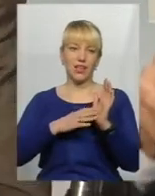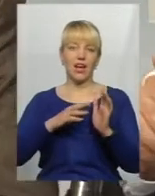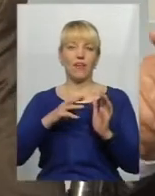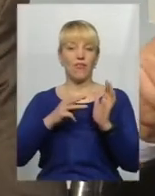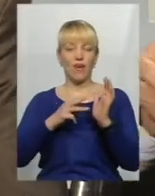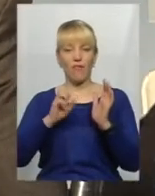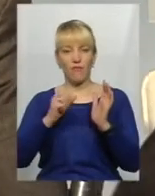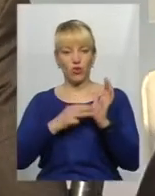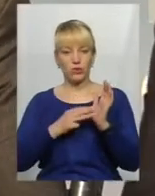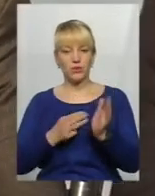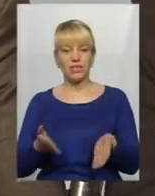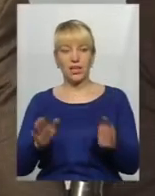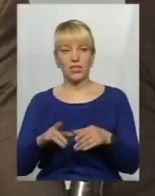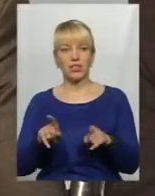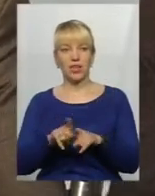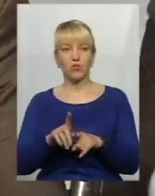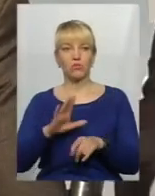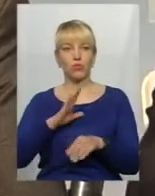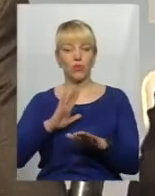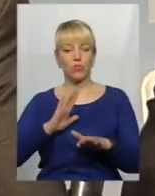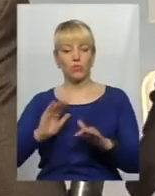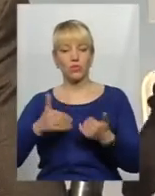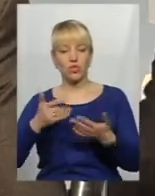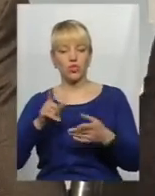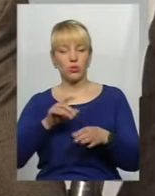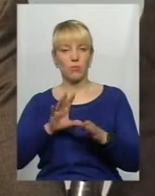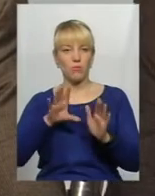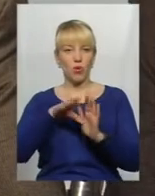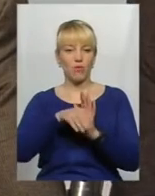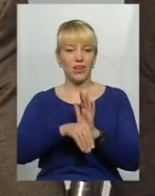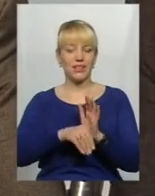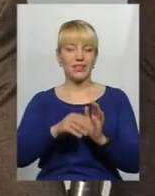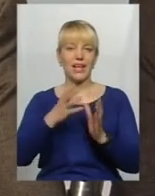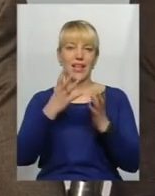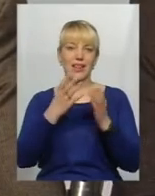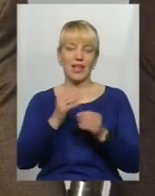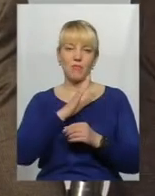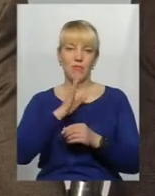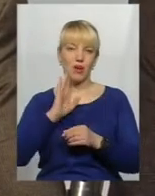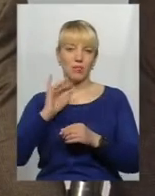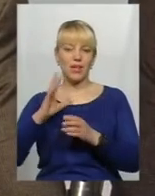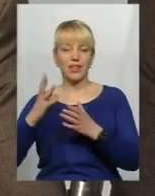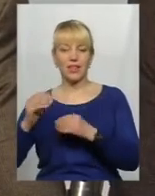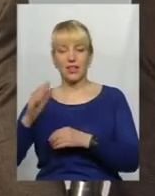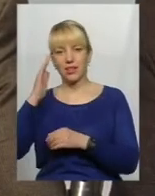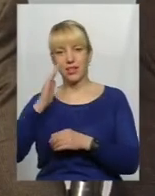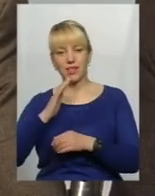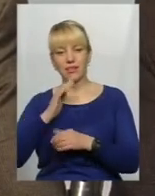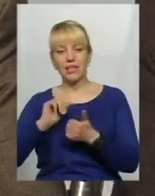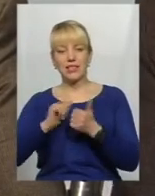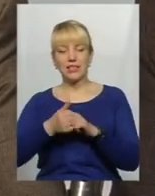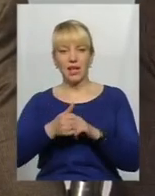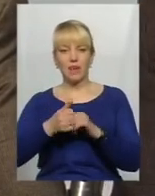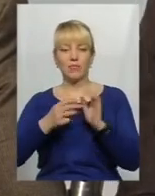пропозиція була впровадити день тата, день мами, як альтернативний, замість жіночого дня, березня, в травні, в нас